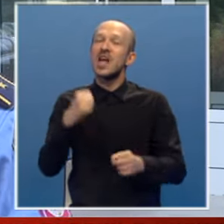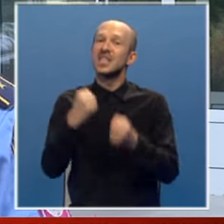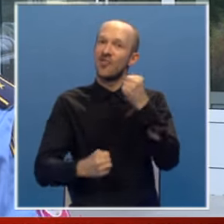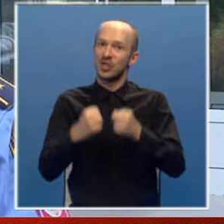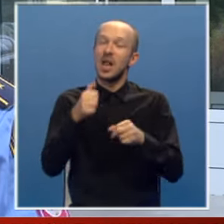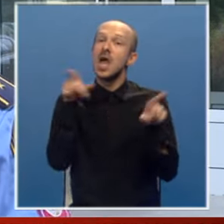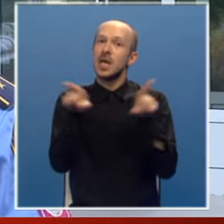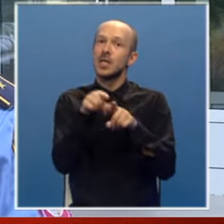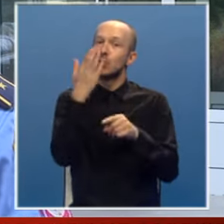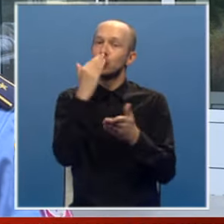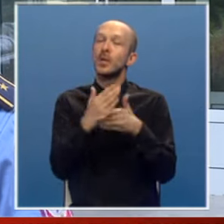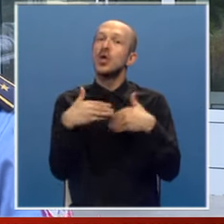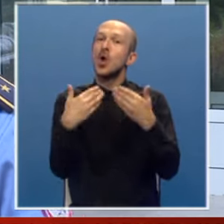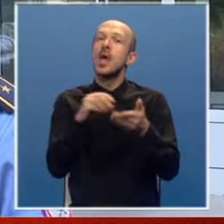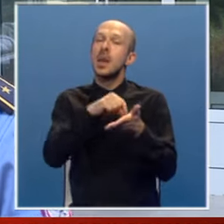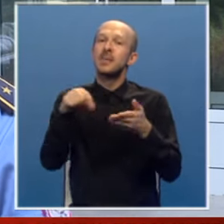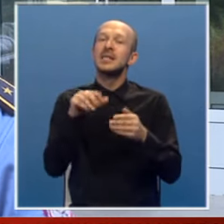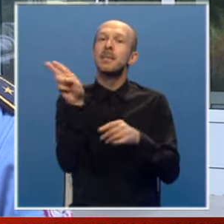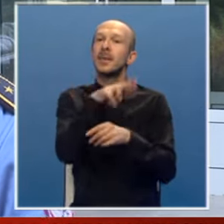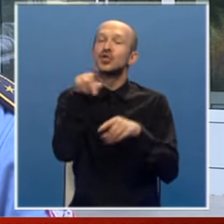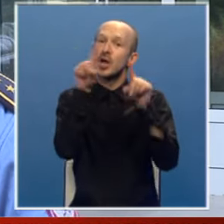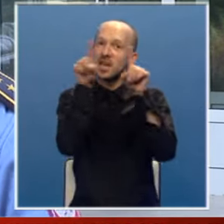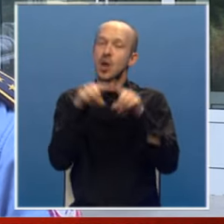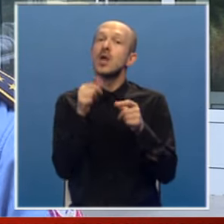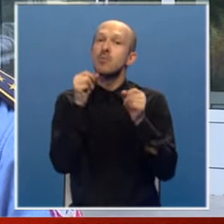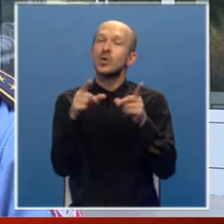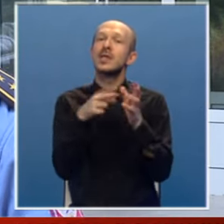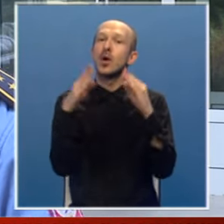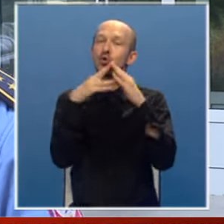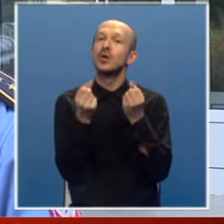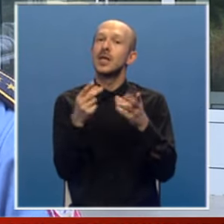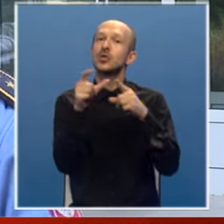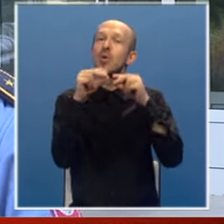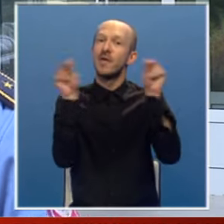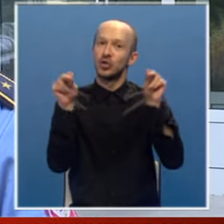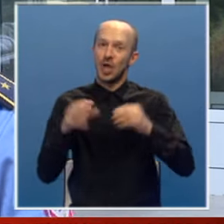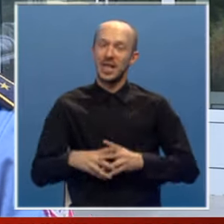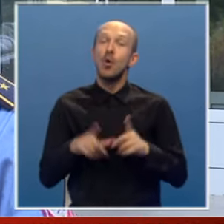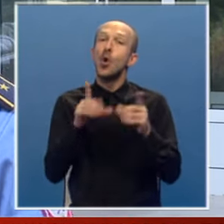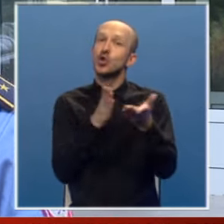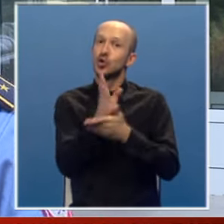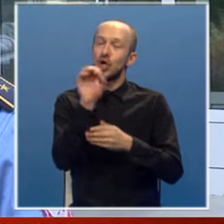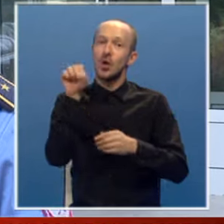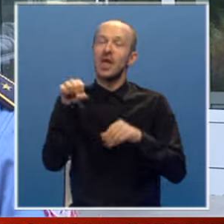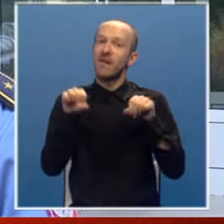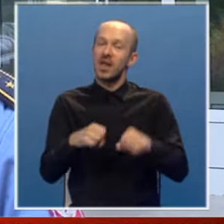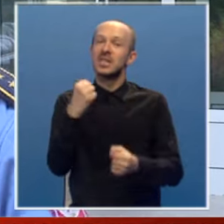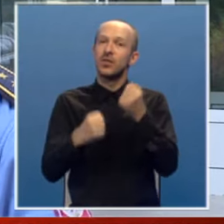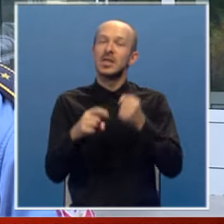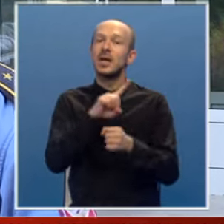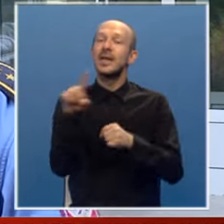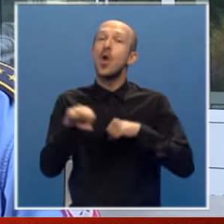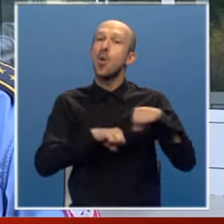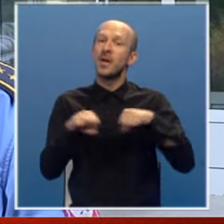vozila i istom će biti napisan prekršaj nalog i poslat na adresu sa obaveštenjem u slučaju da vlasnik vozila nije